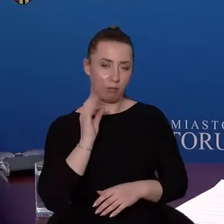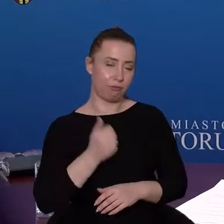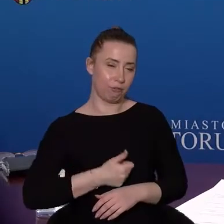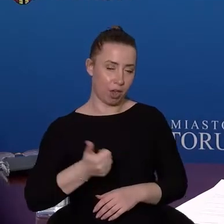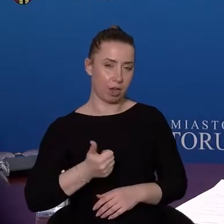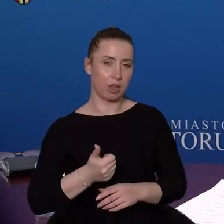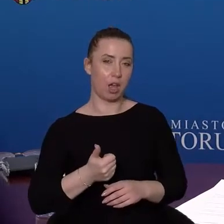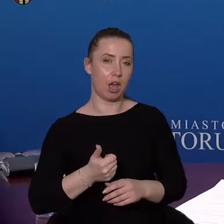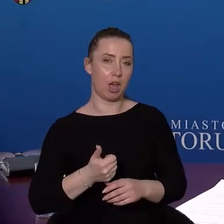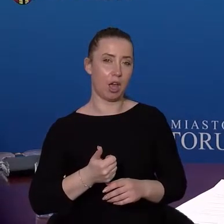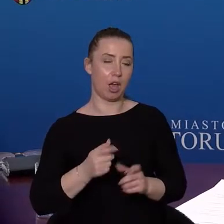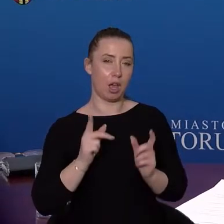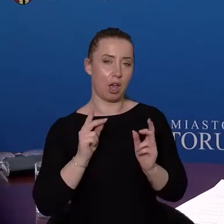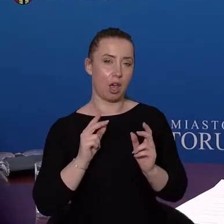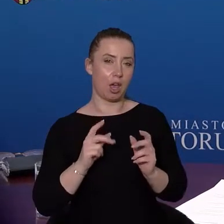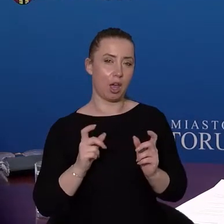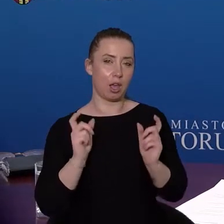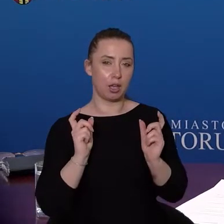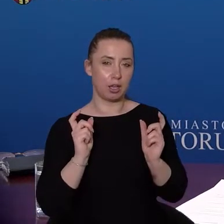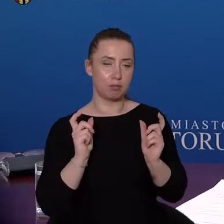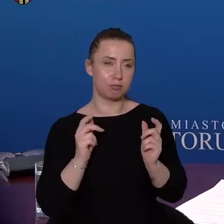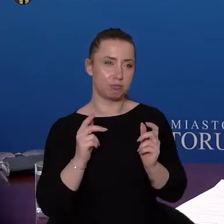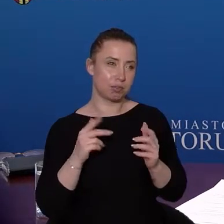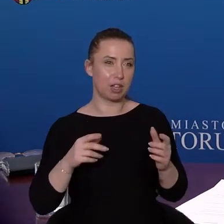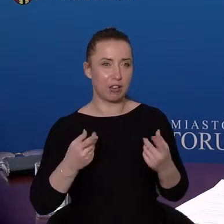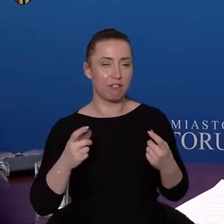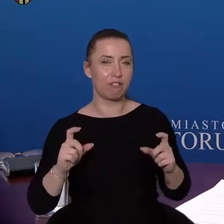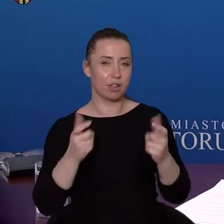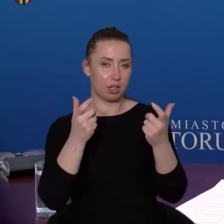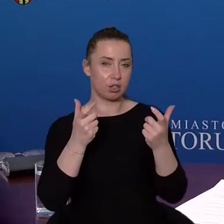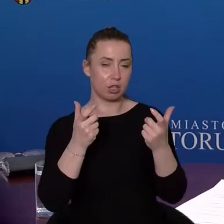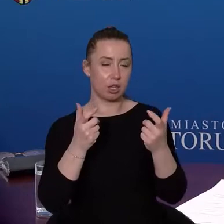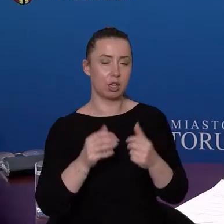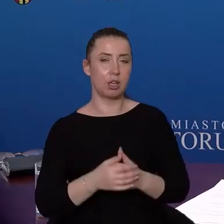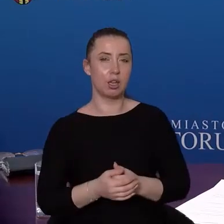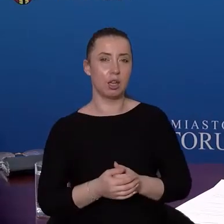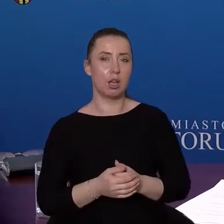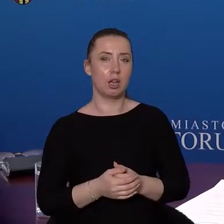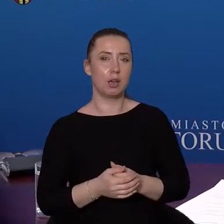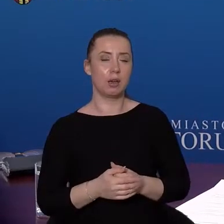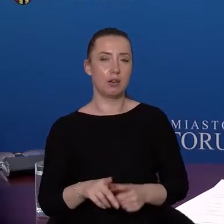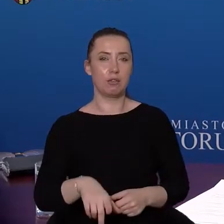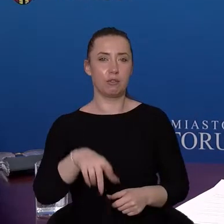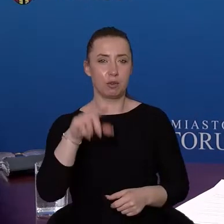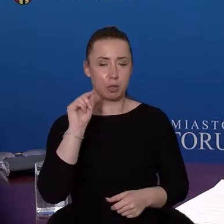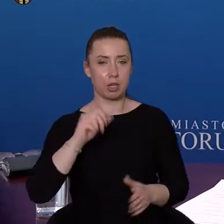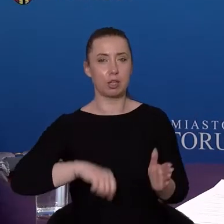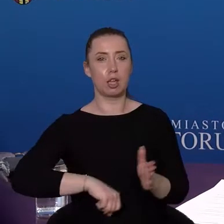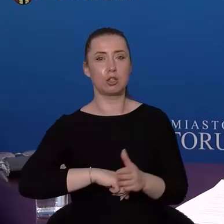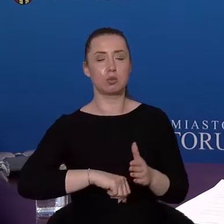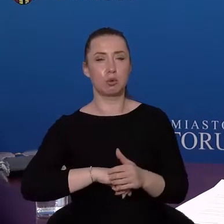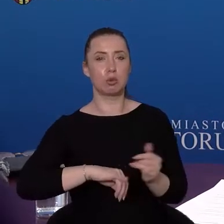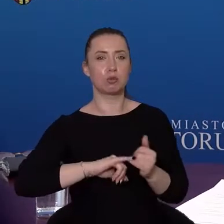Pełna sala, kilkaset osób uczestniczących w tym wydarzeniu połączonym z plebiscytem na sportowca